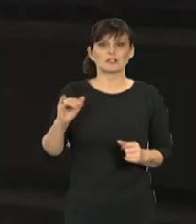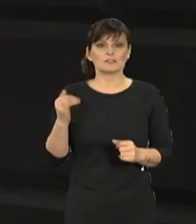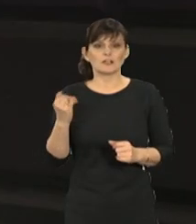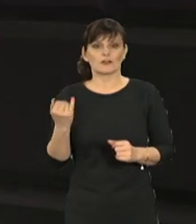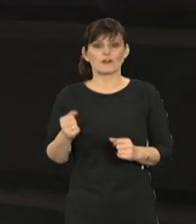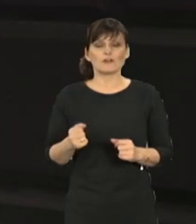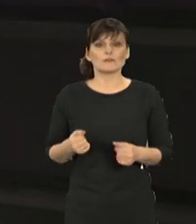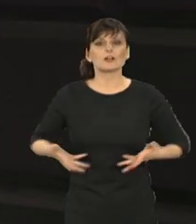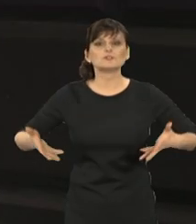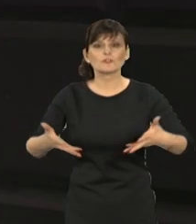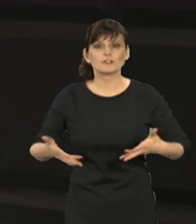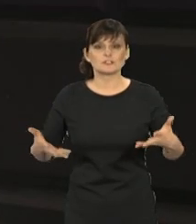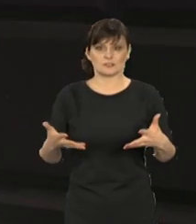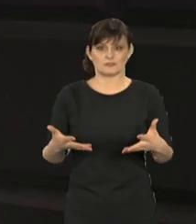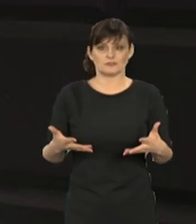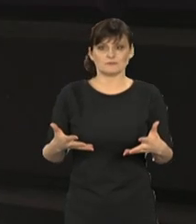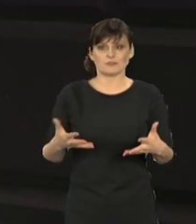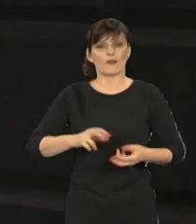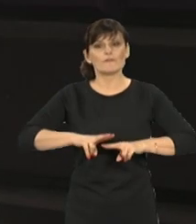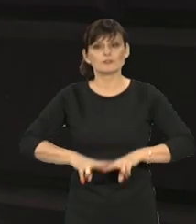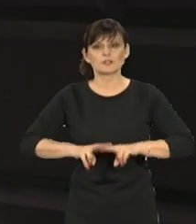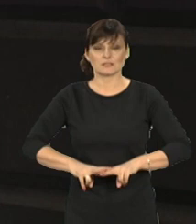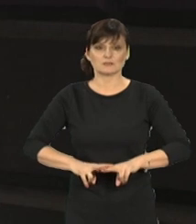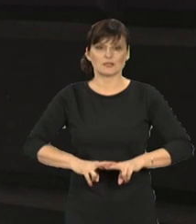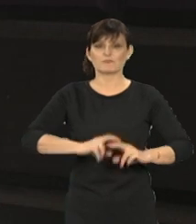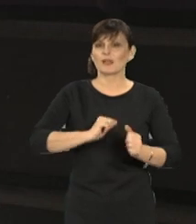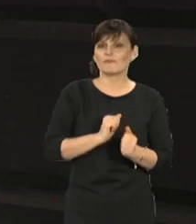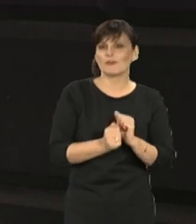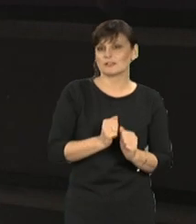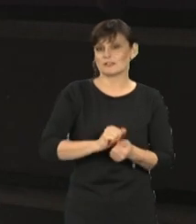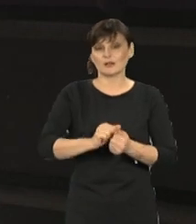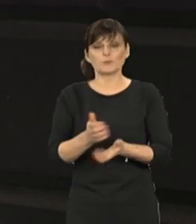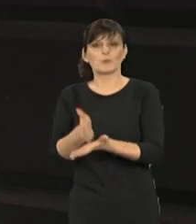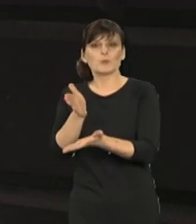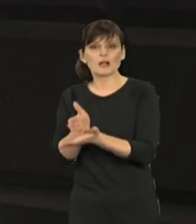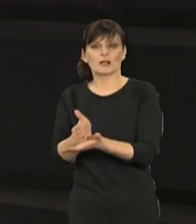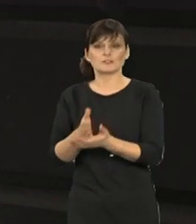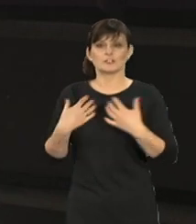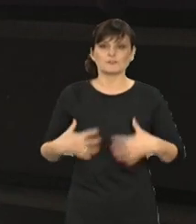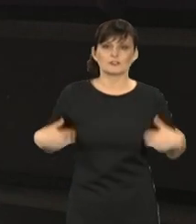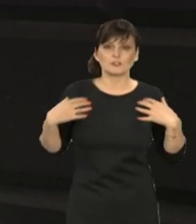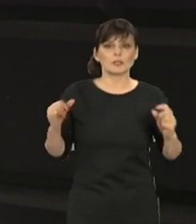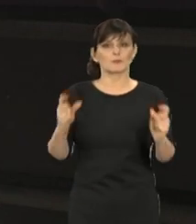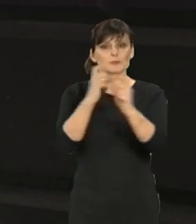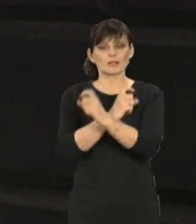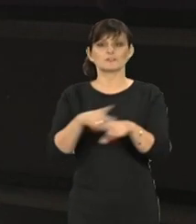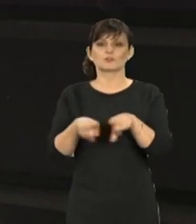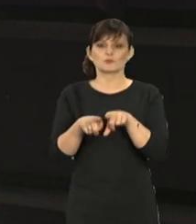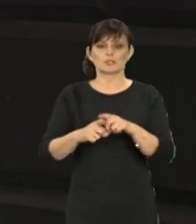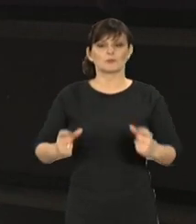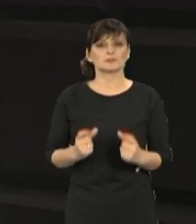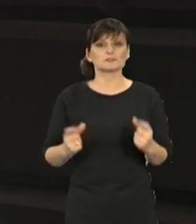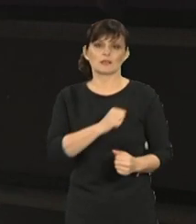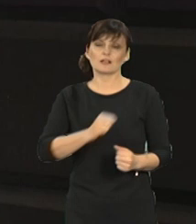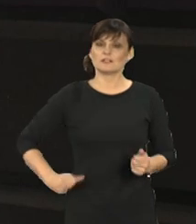te stowarzyszenie czy fundacja zwalczacie, czy pomagacie zwierzątkom, tak samo państwo stara się w jakiś